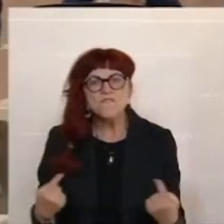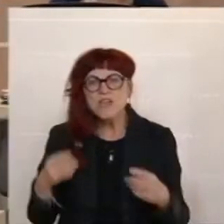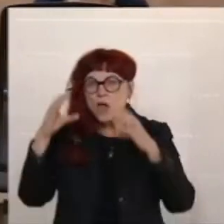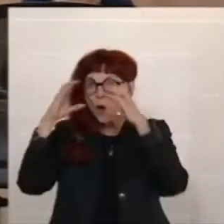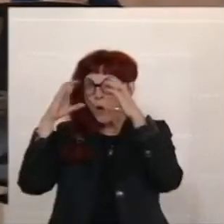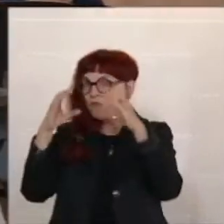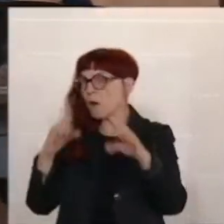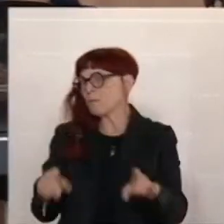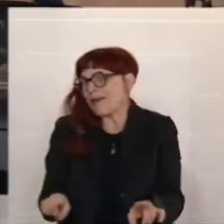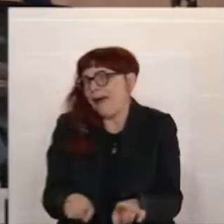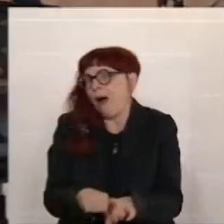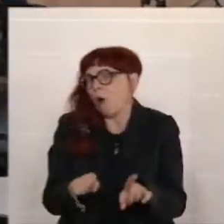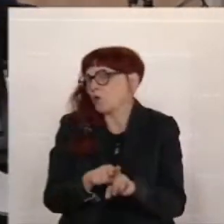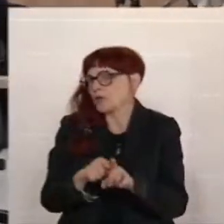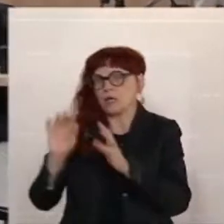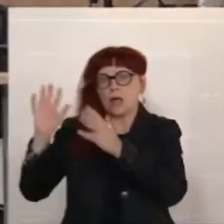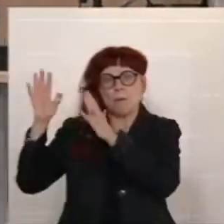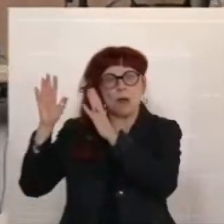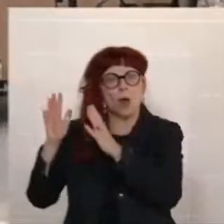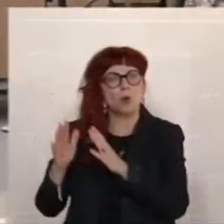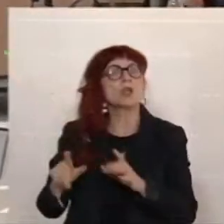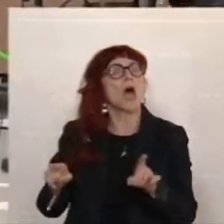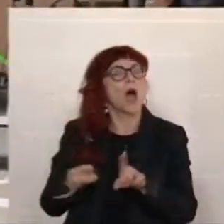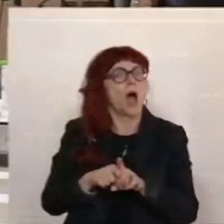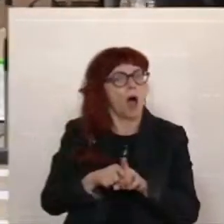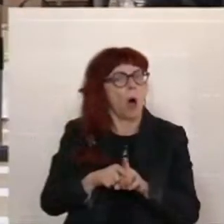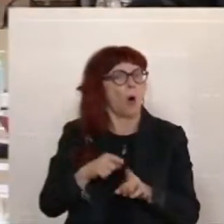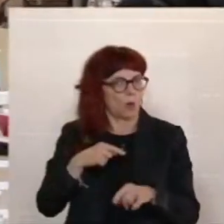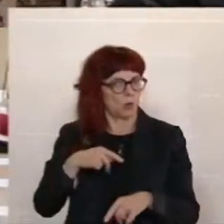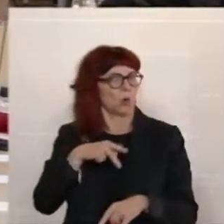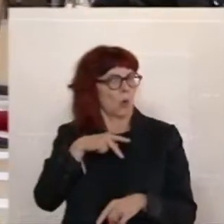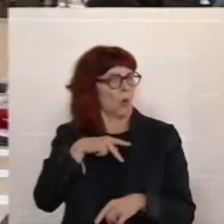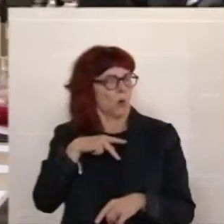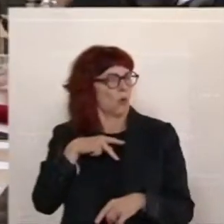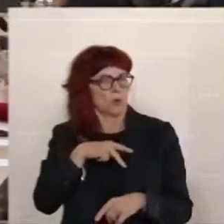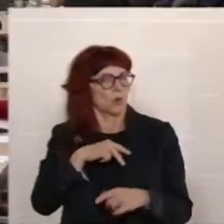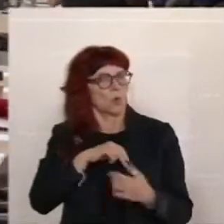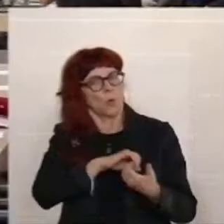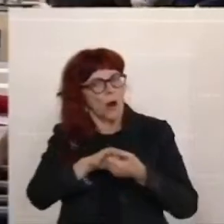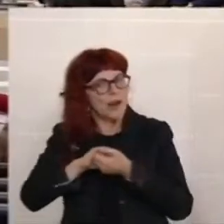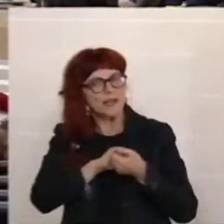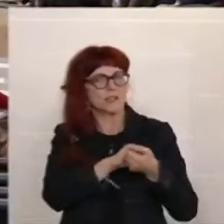Koalitionspartner. Das können Sie sich merken in der Frage. Selbst auch der Energieberater,